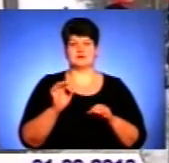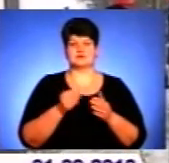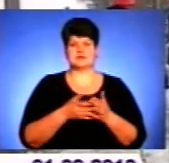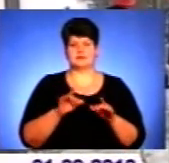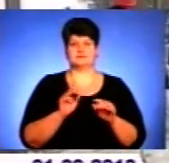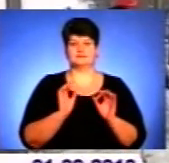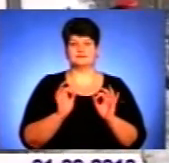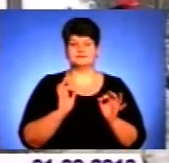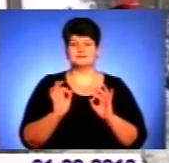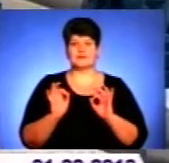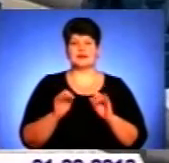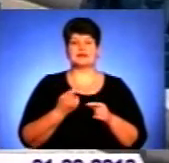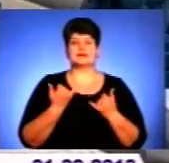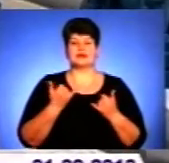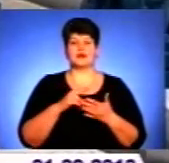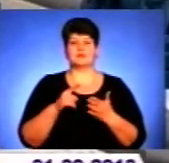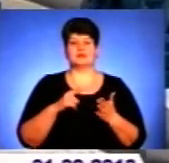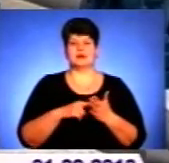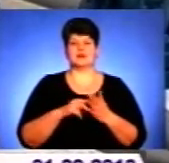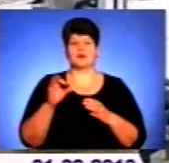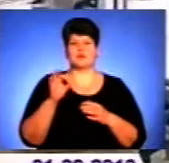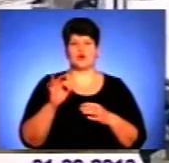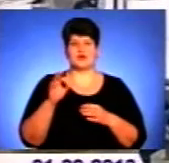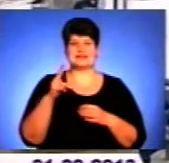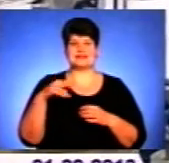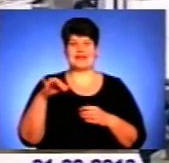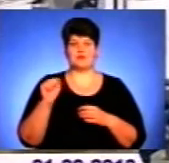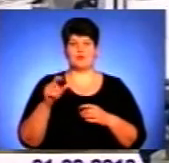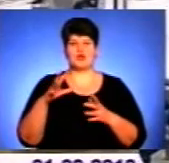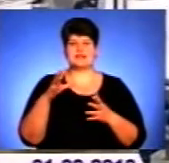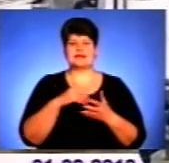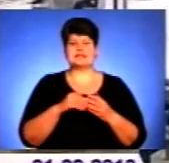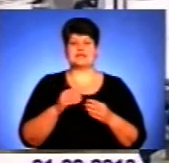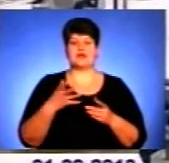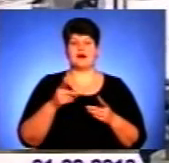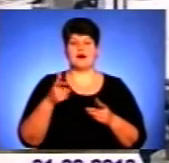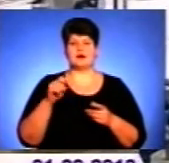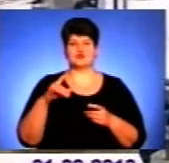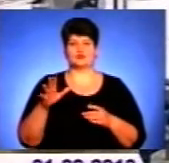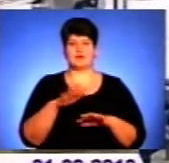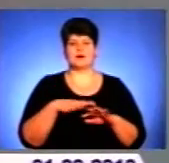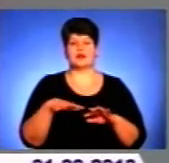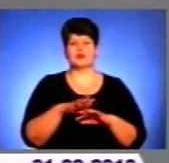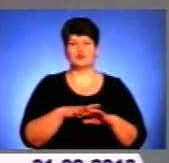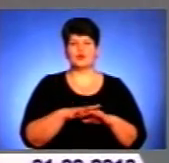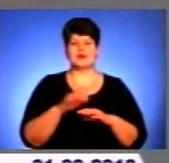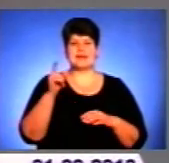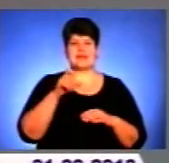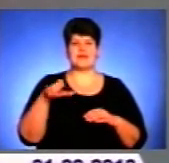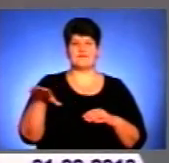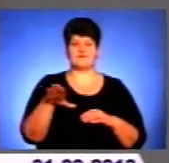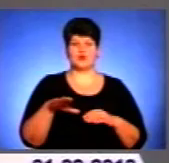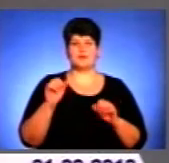актуальним є питання демонополізації газового ринку України. Європа як споживач могла би брати участь у модернізації української